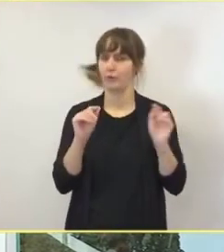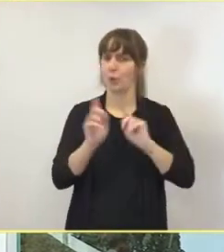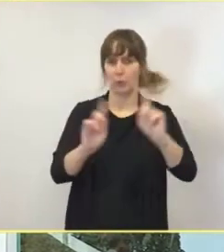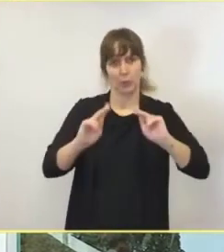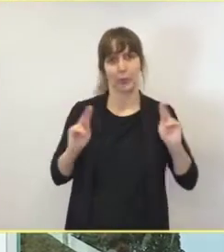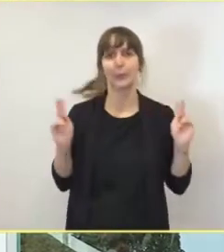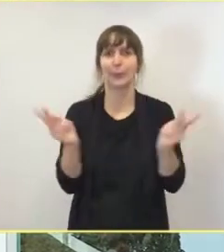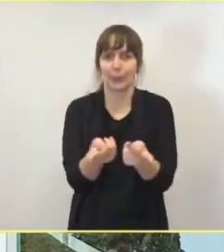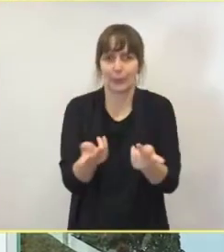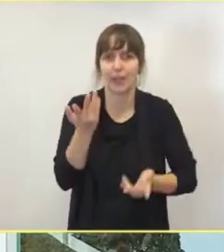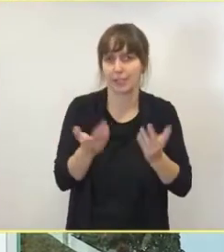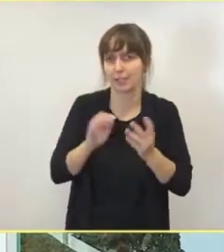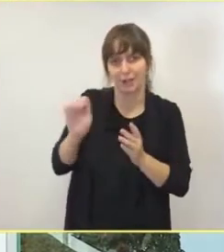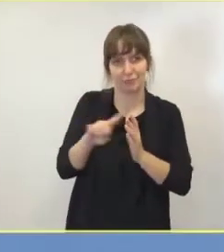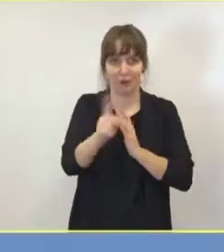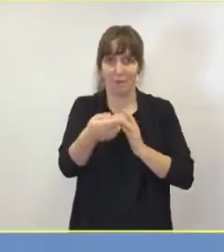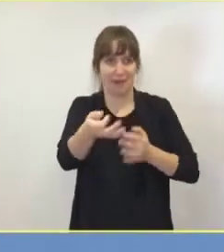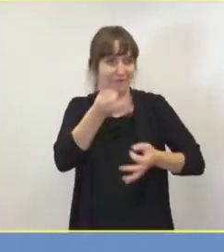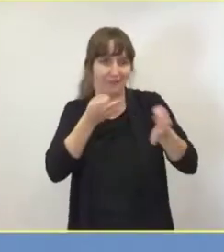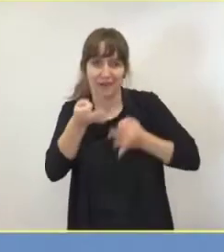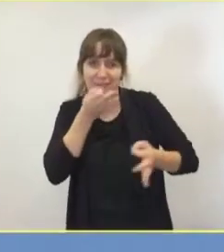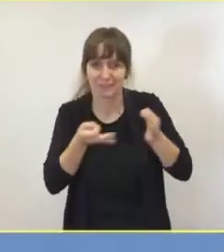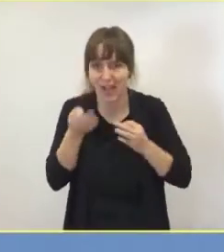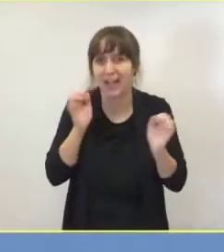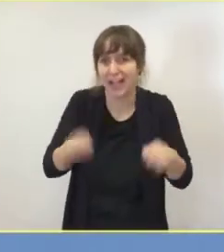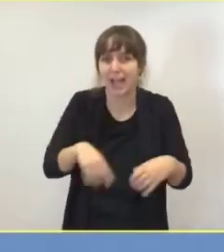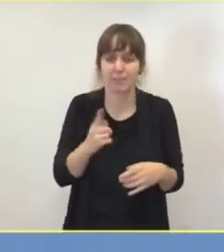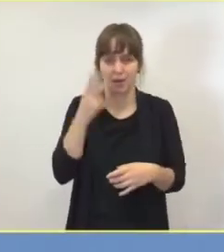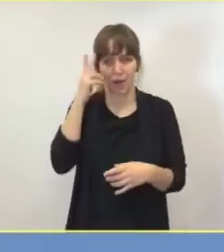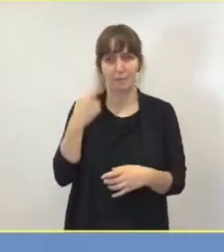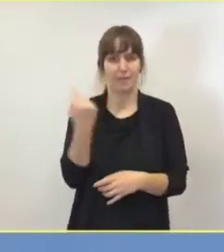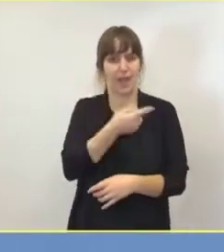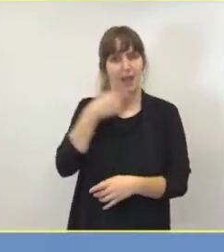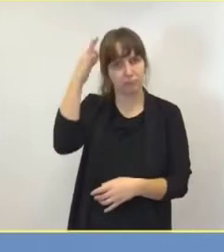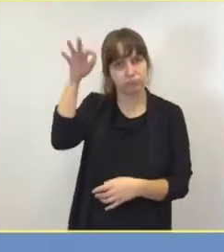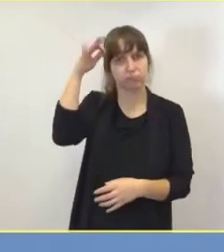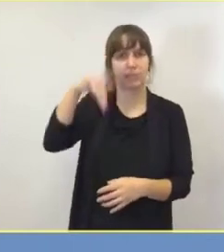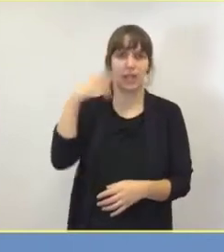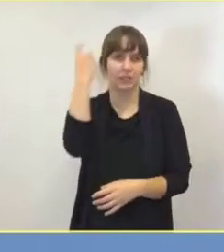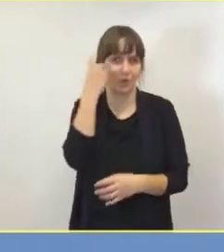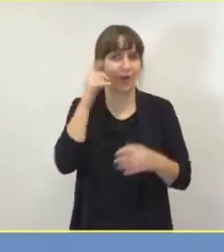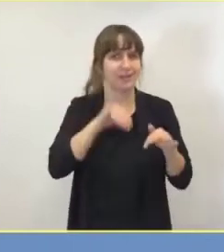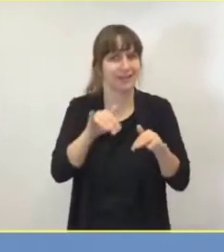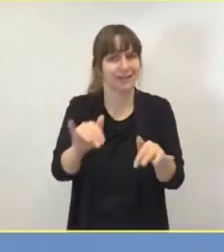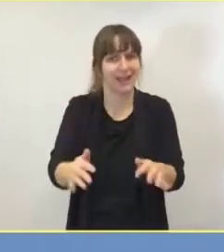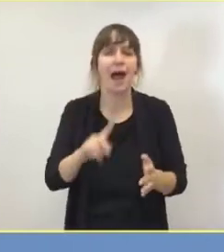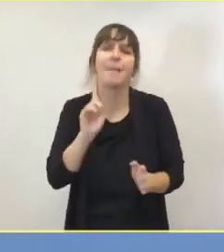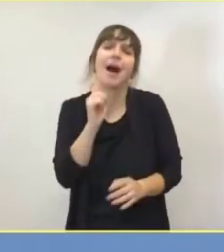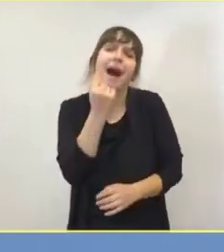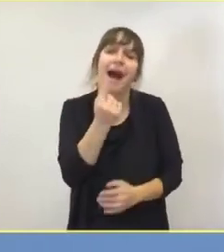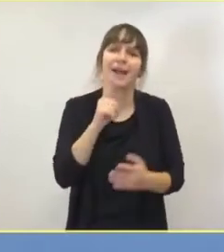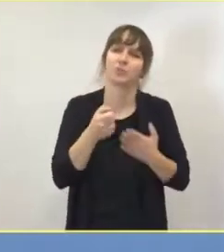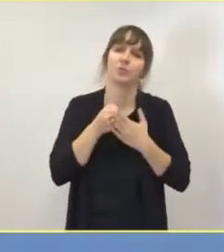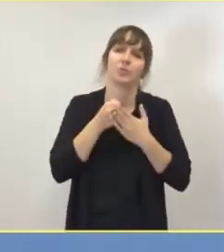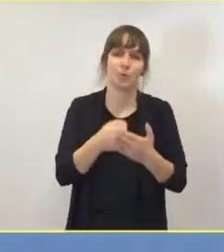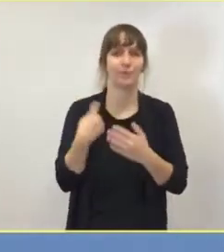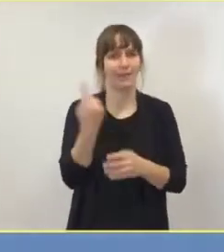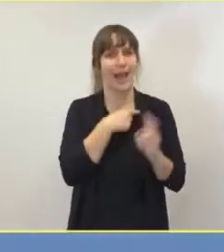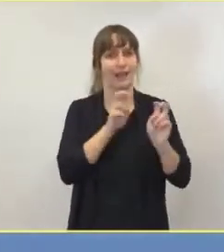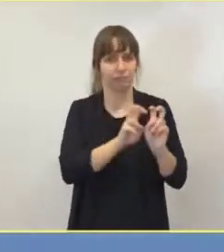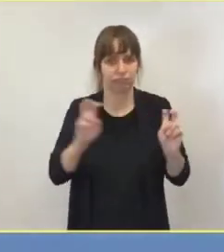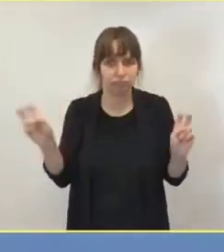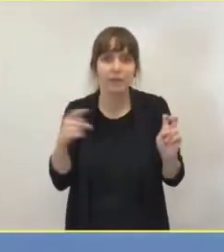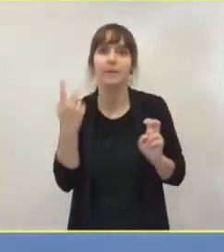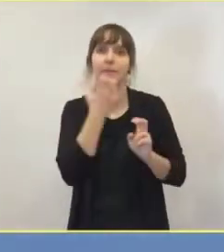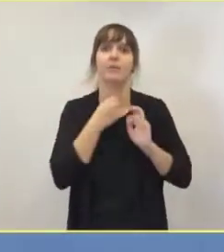Sie können das ja noch mal nachhaken, Ihre Frage. Ich glaube, wir sehen das alle in der Sorge. Nur eines müssen wir schon sagen, wir alle, die wir sitzen wollen, mit Sicherheit